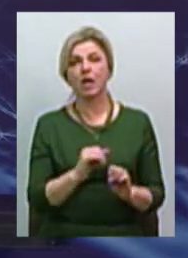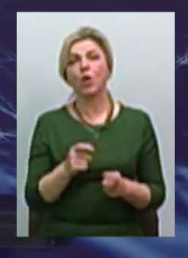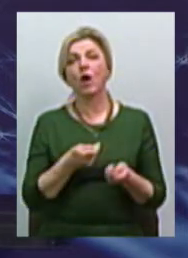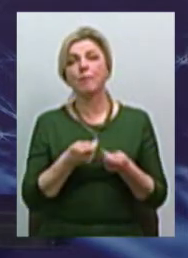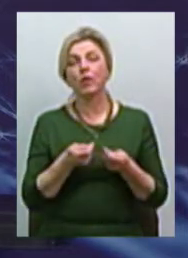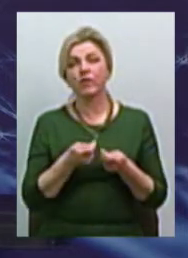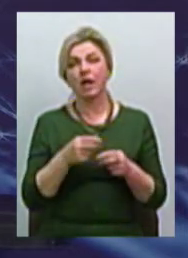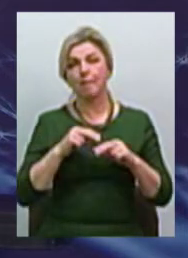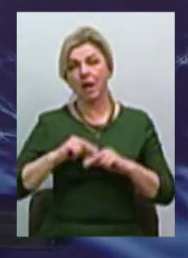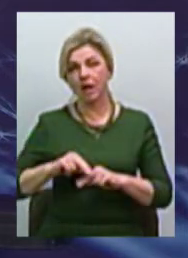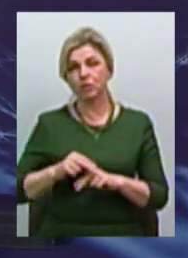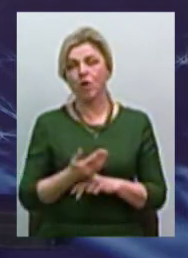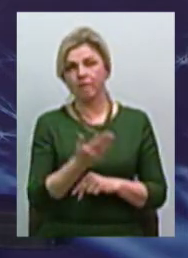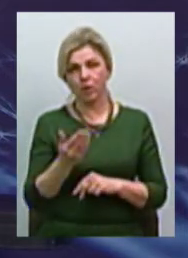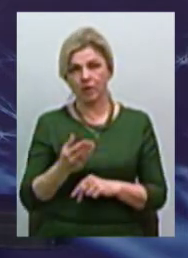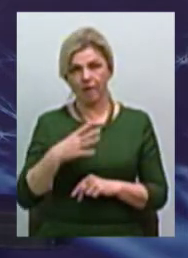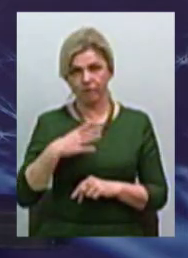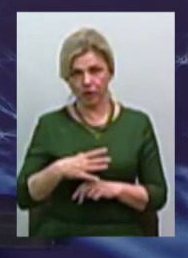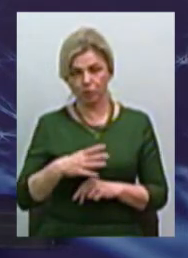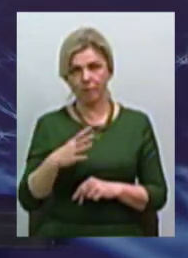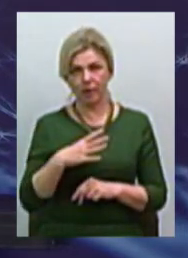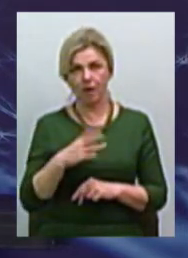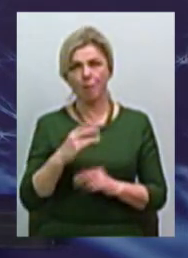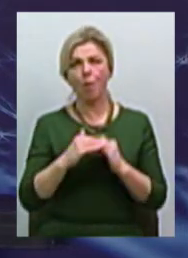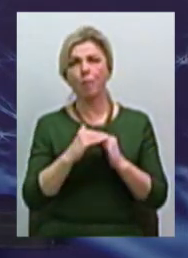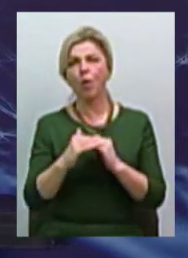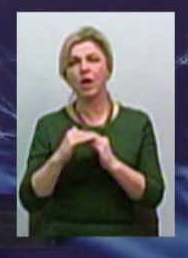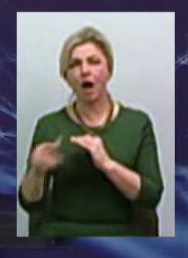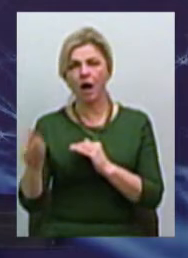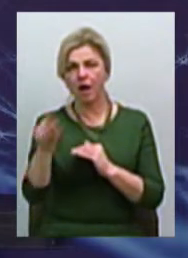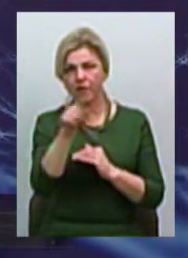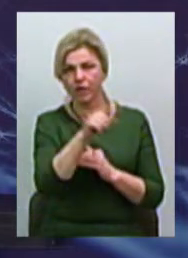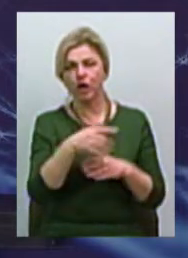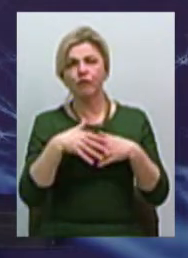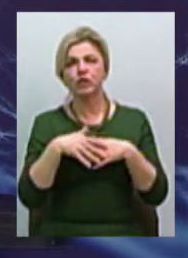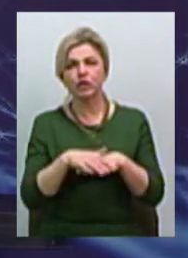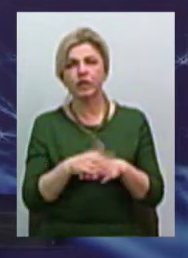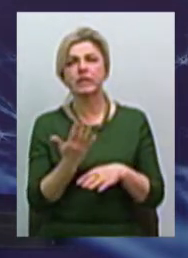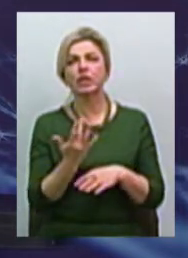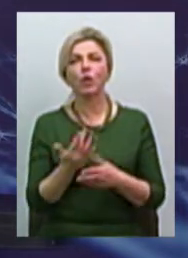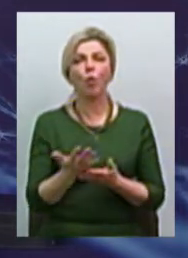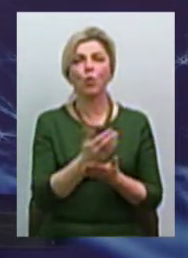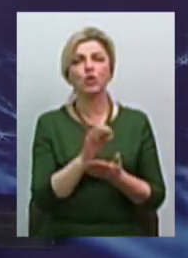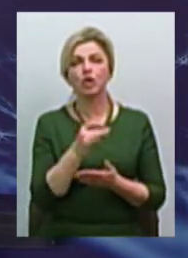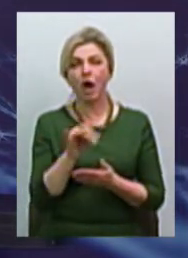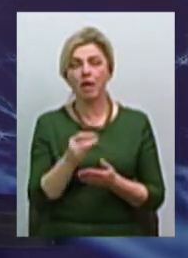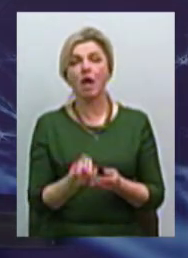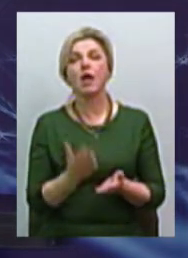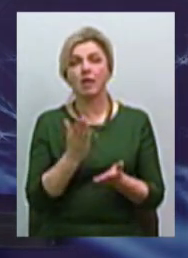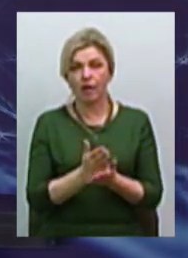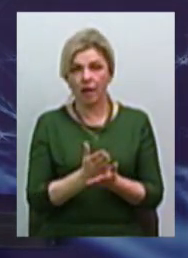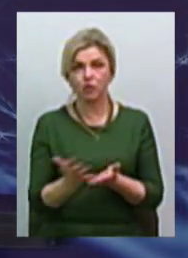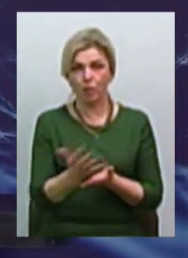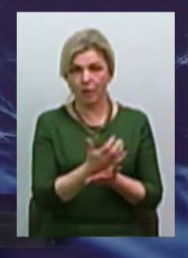праці, вони змушені бути по полях, вищитувати, скільки вражаю вродило, скільки